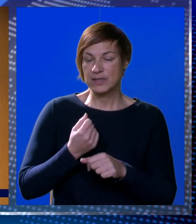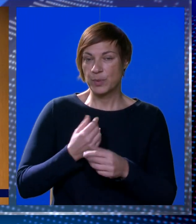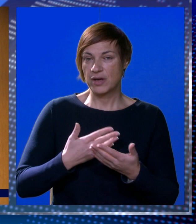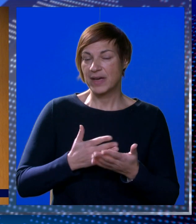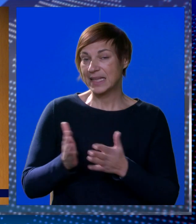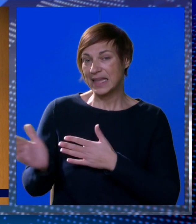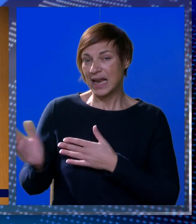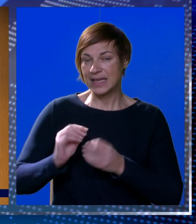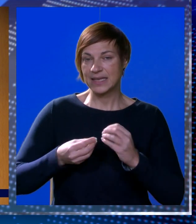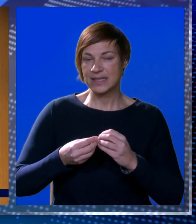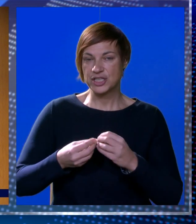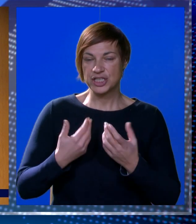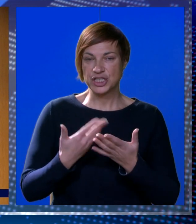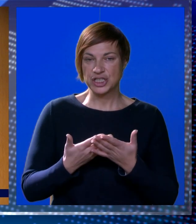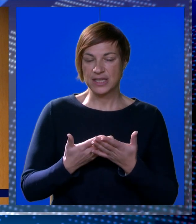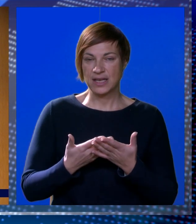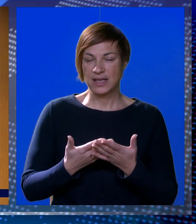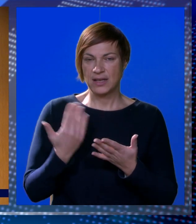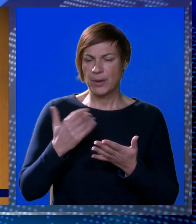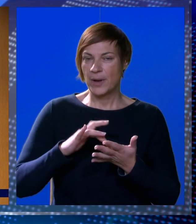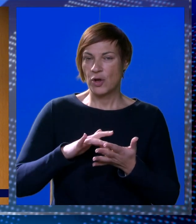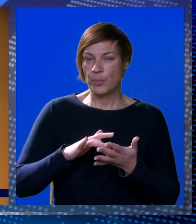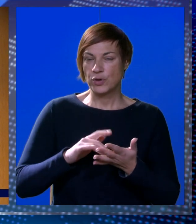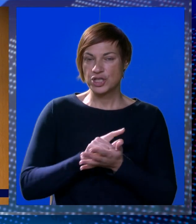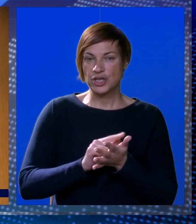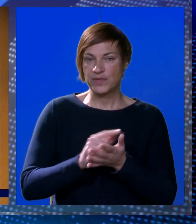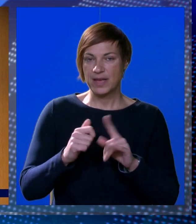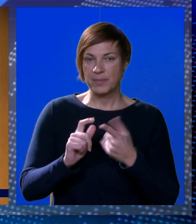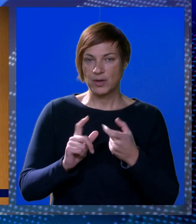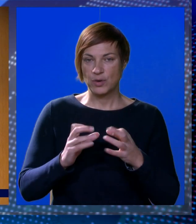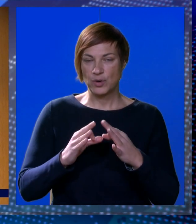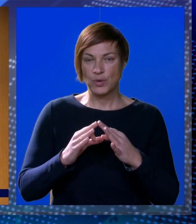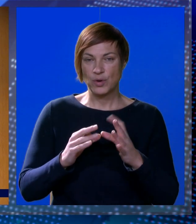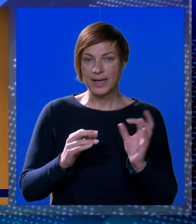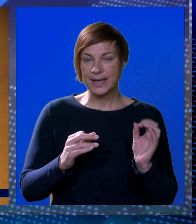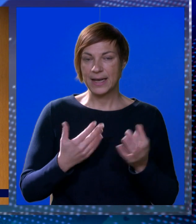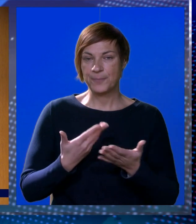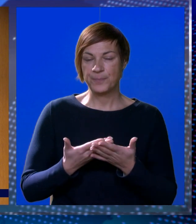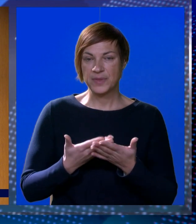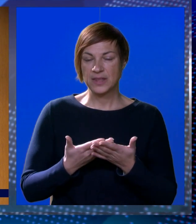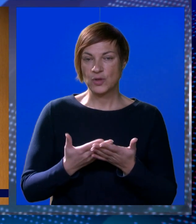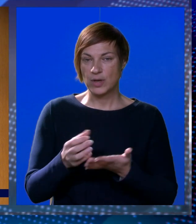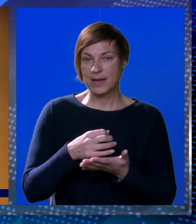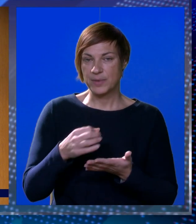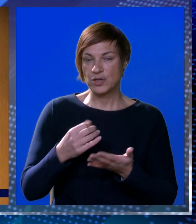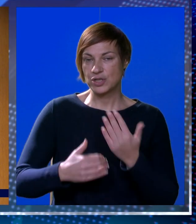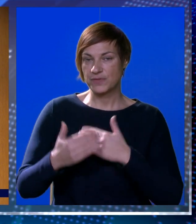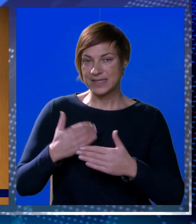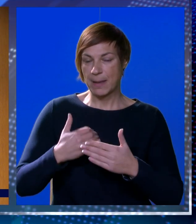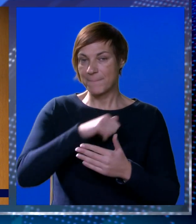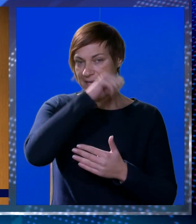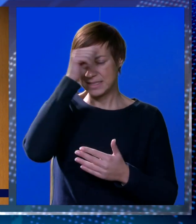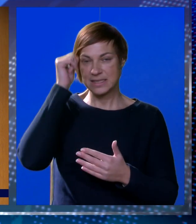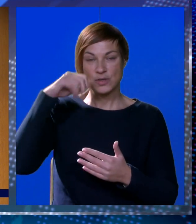tih dalekih tržišta, majs poslovanja, ono je bilo jako pogođeno u doba korone i to nam je u biti osnova za u